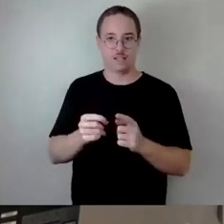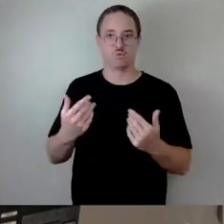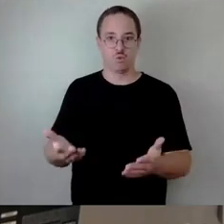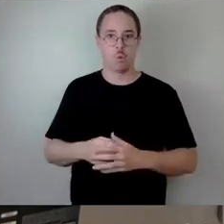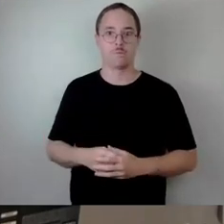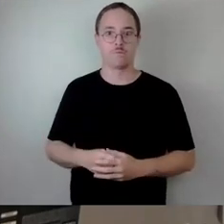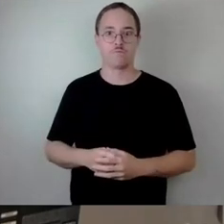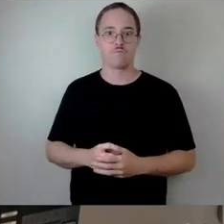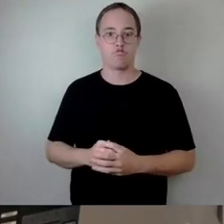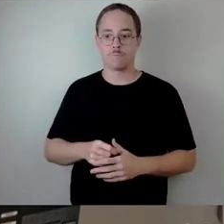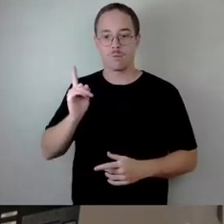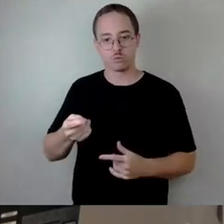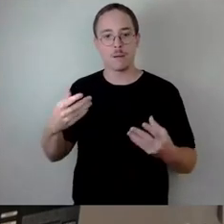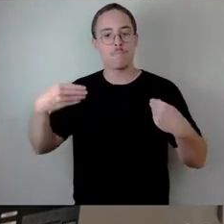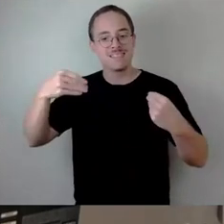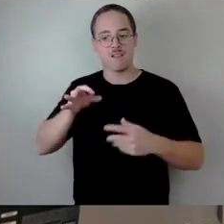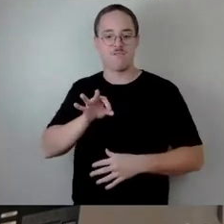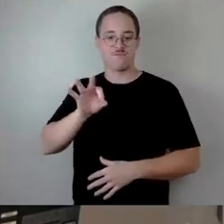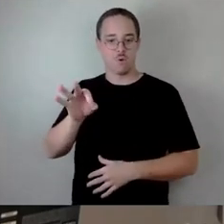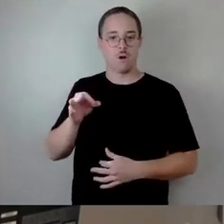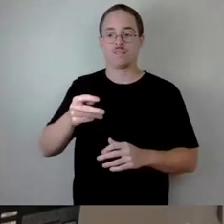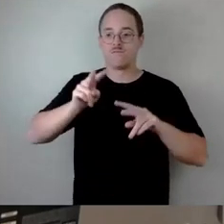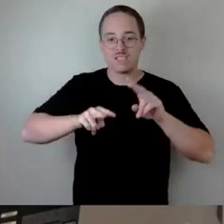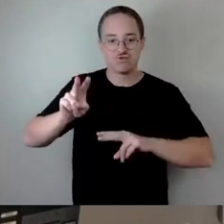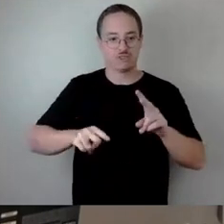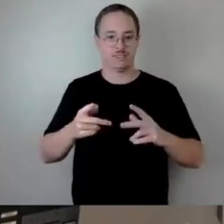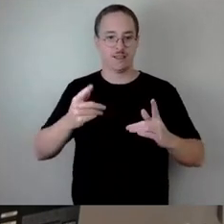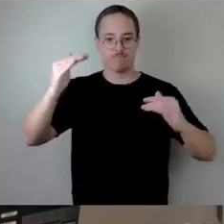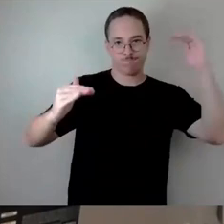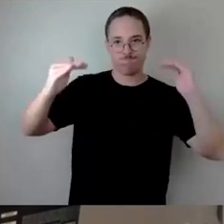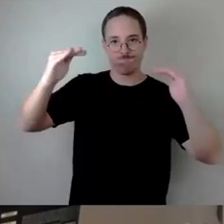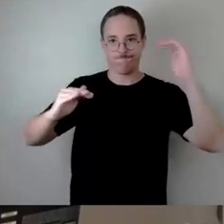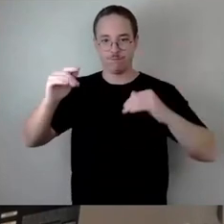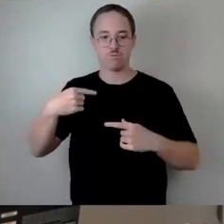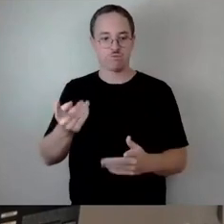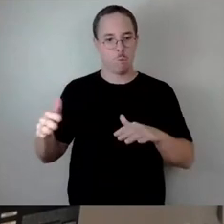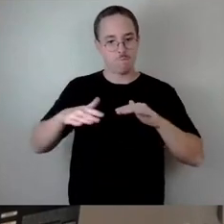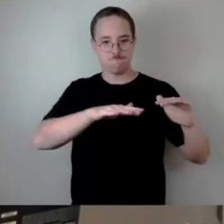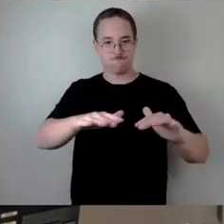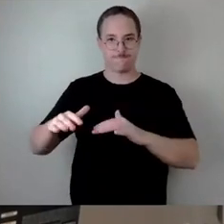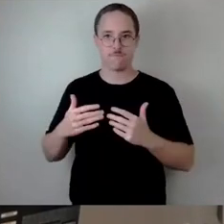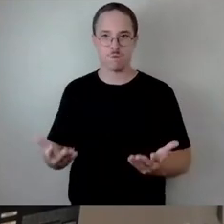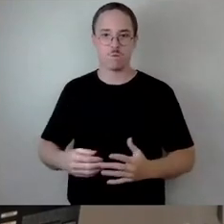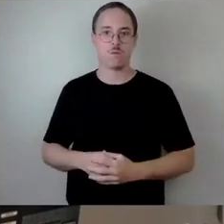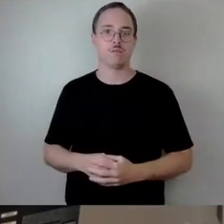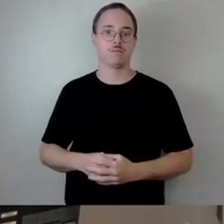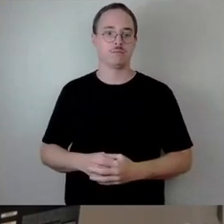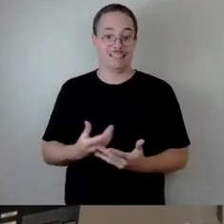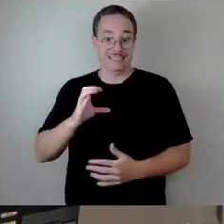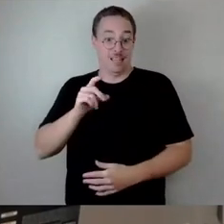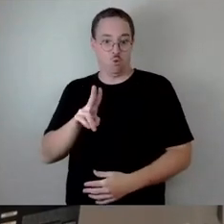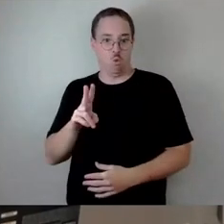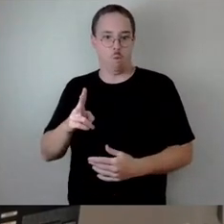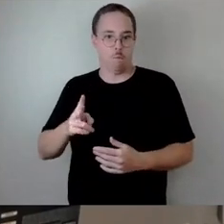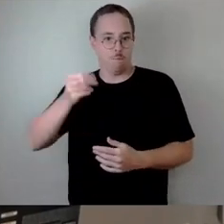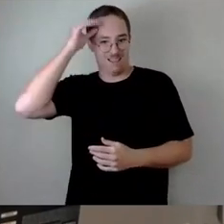einzugehen, das hätte man vor 10, vor 15 Jahren, das ist CDU-Bildungspolitik, die wir hier reparieren auf kommunaler Ebene, wenn